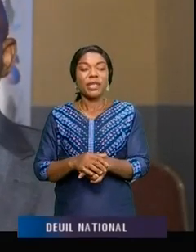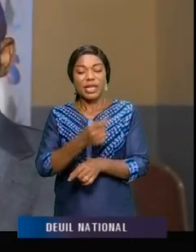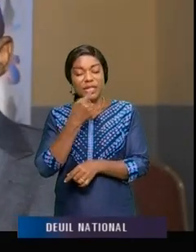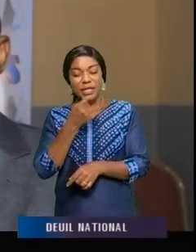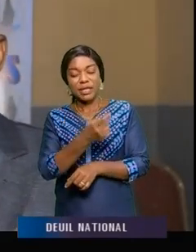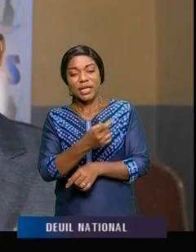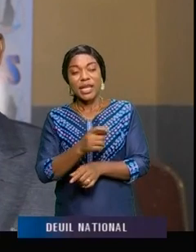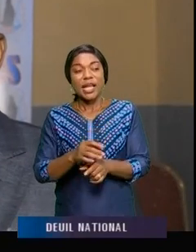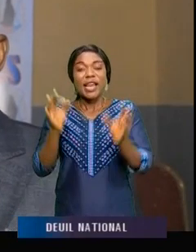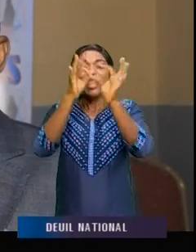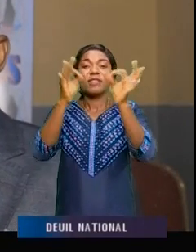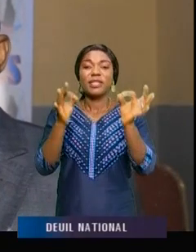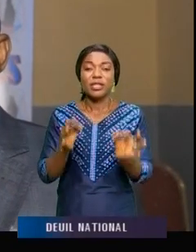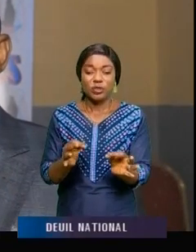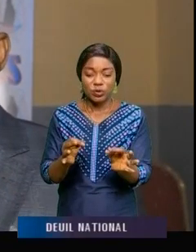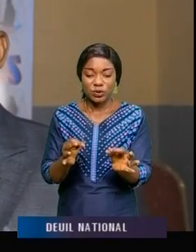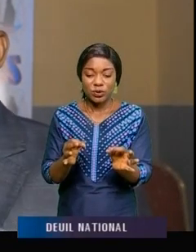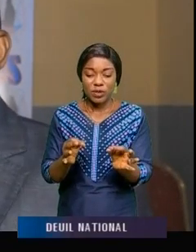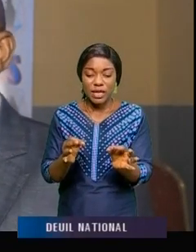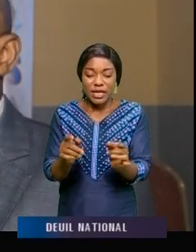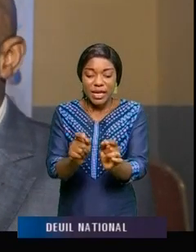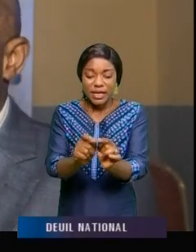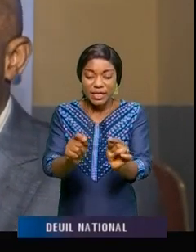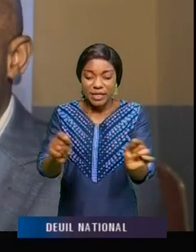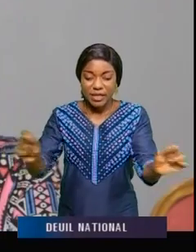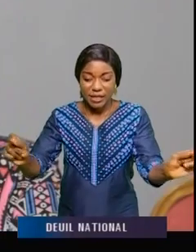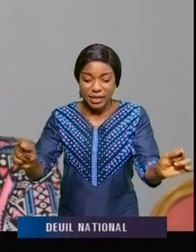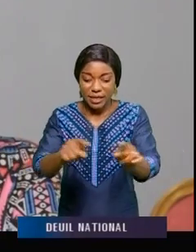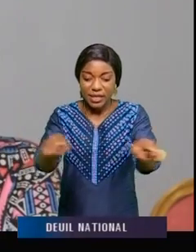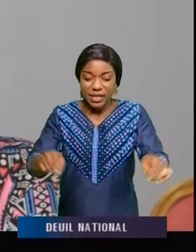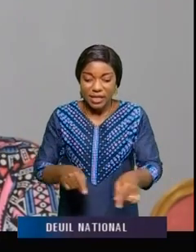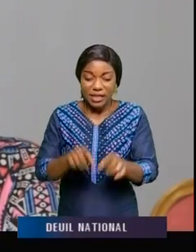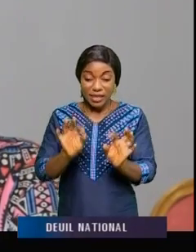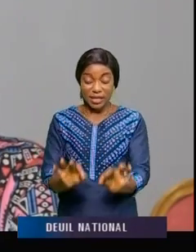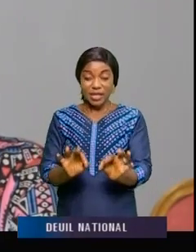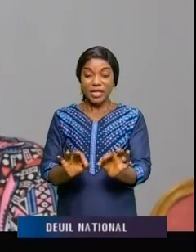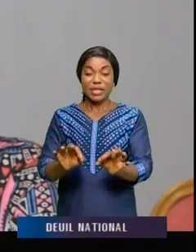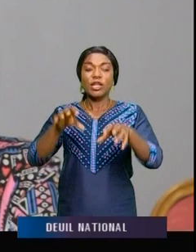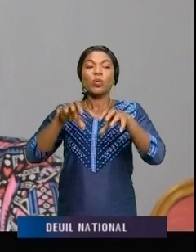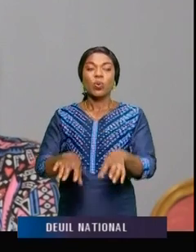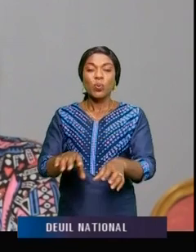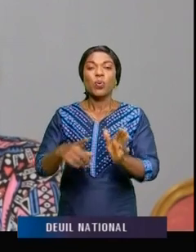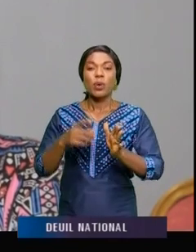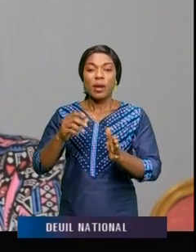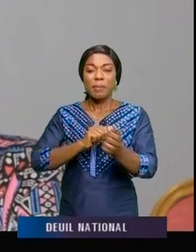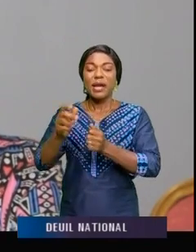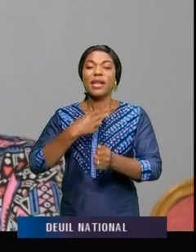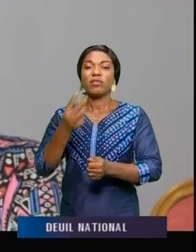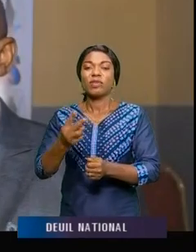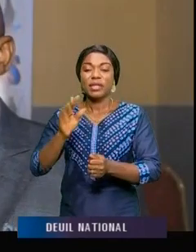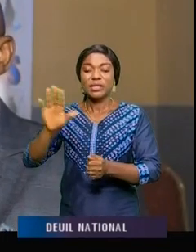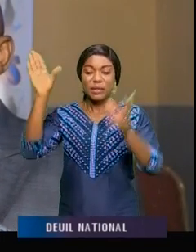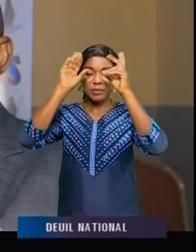des géomètres de la RDC par la voix de sa présidente a présenté devant le monde